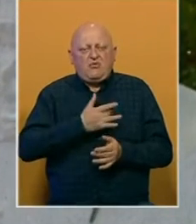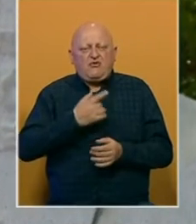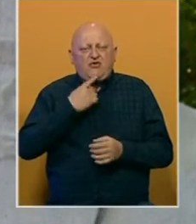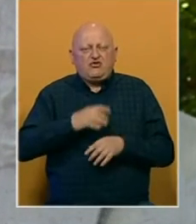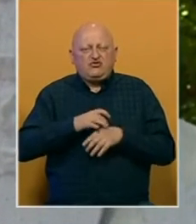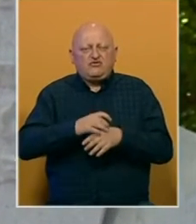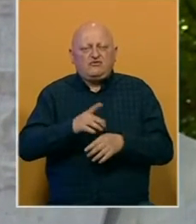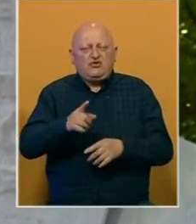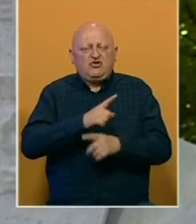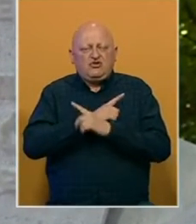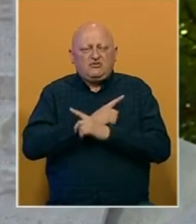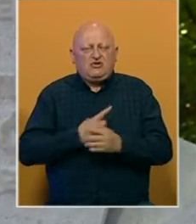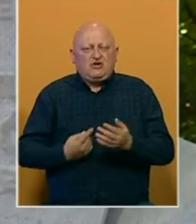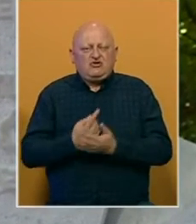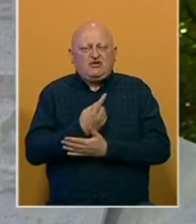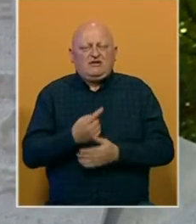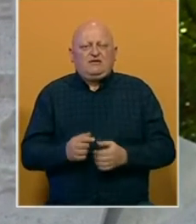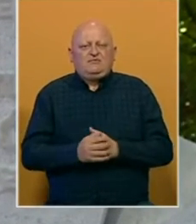dovele do smrtnog ishoda.